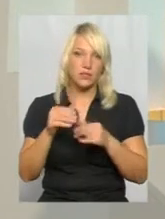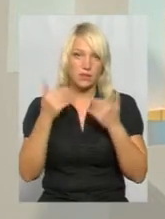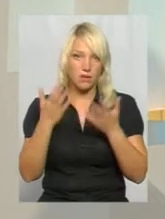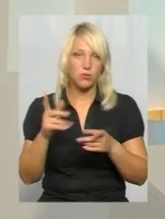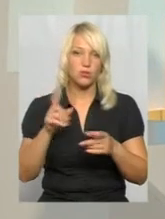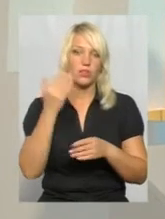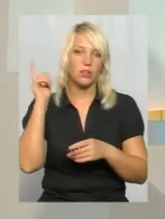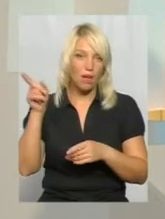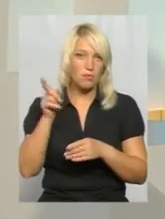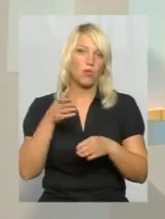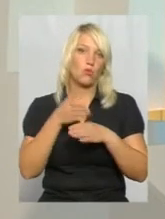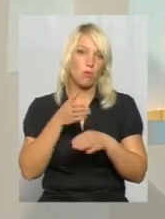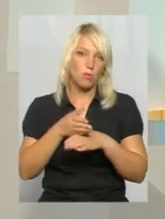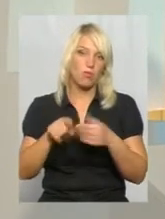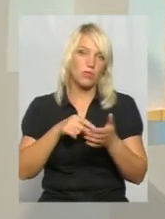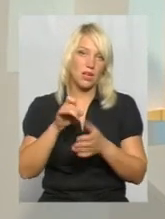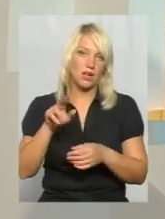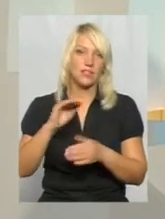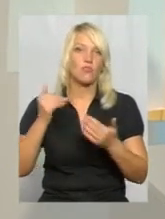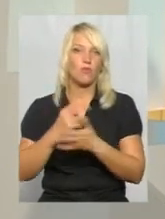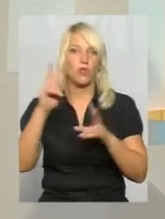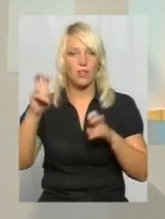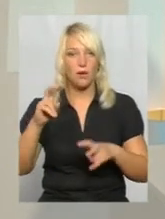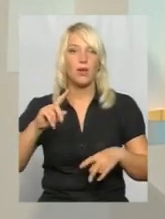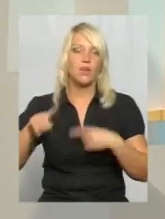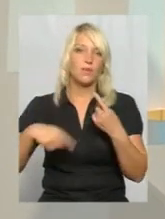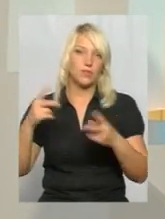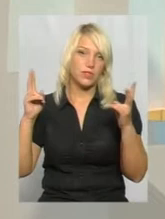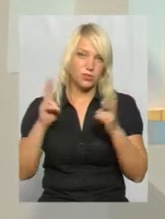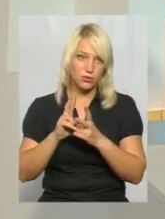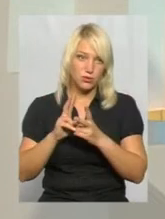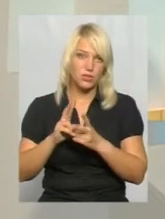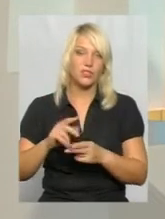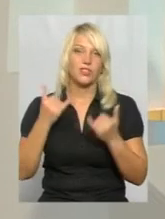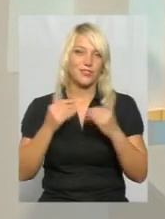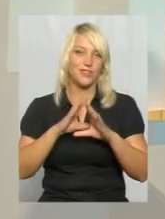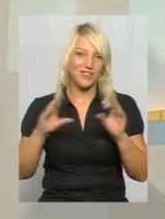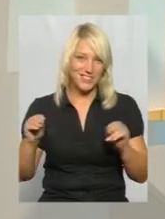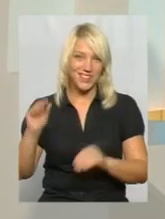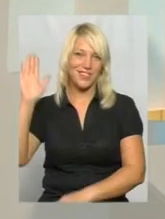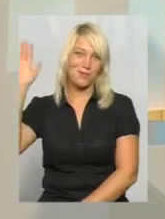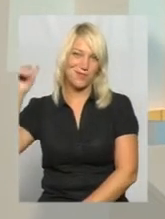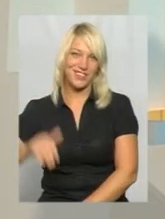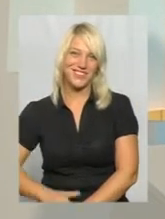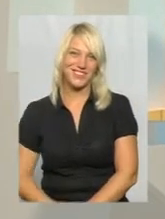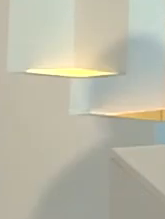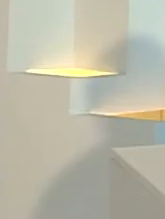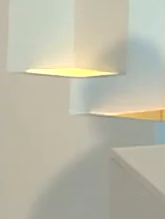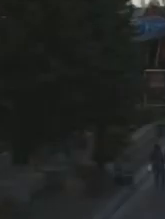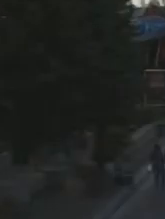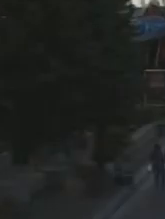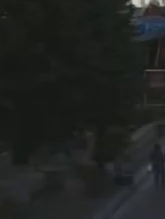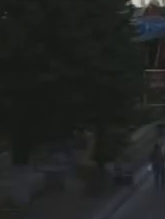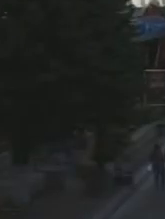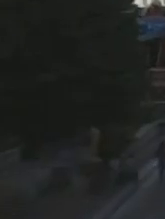допоможуть обов'язково. З новою темою дня ми вже побачимось завтра о 19.20. А на сьогодні все. До зустрічі. Дякую.